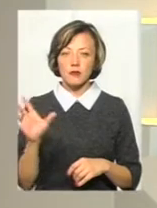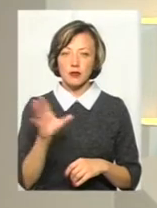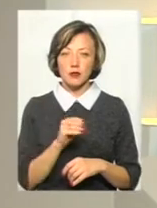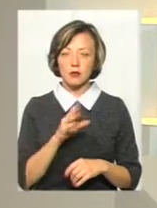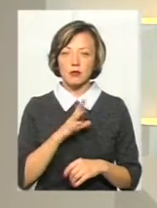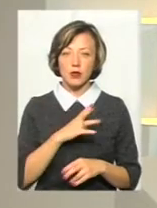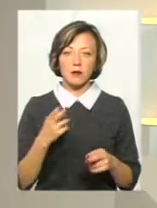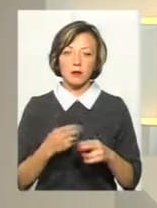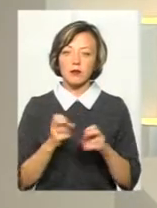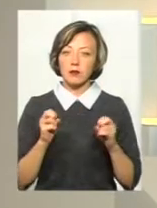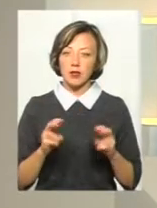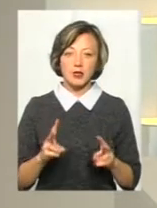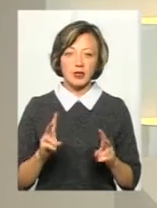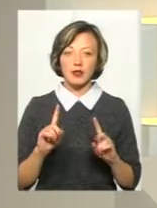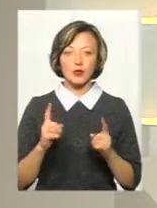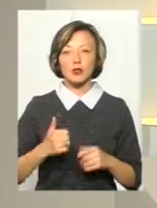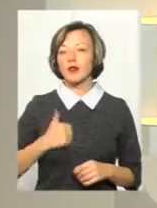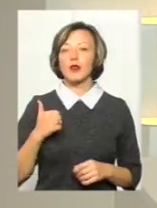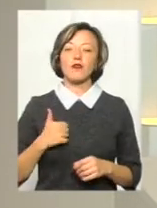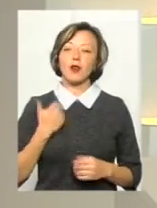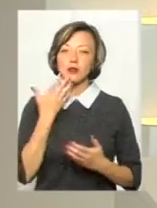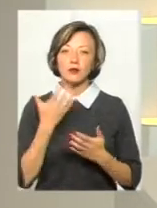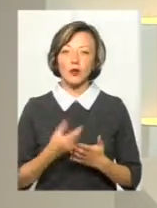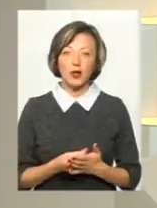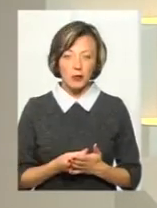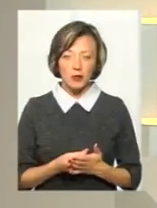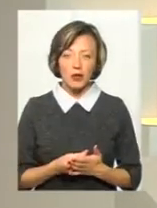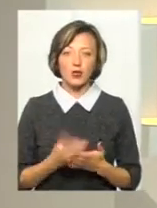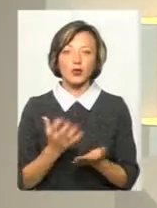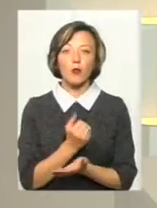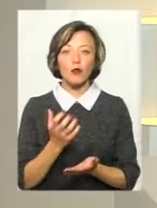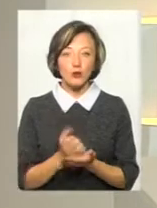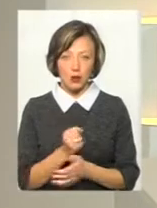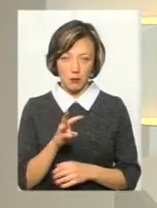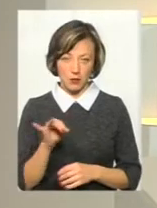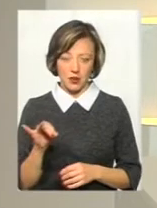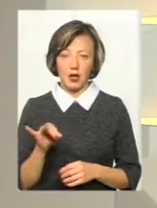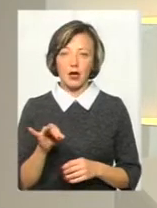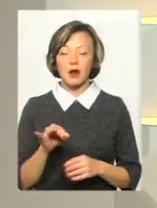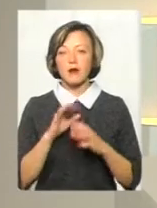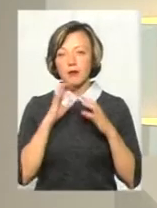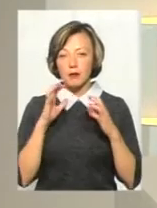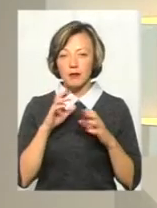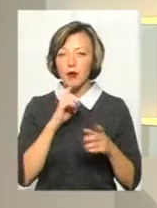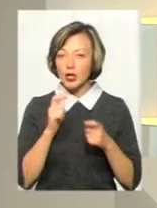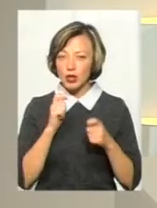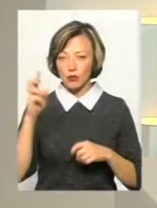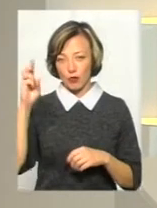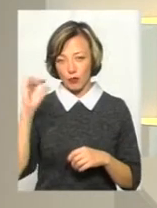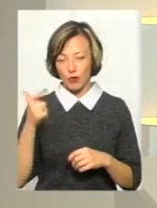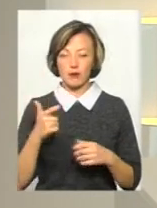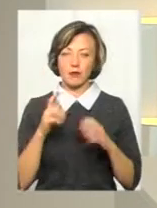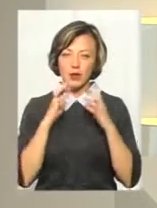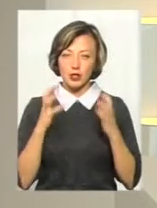безпечними, не занадто хизувались своїми здобутками, адже береженого Бог береже. Тому будьте